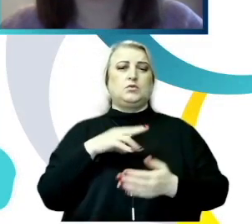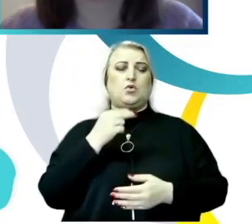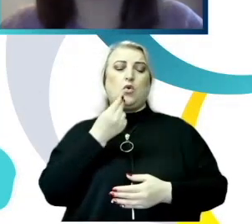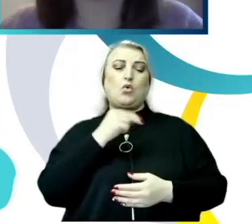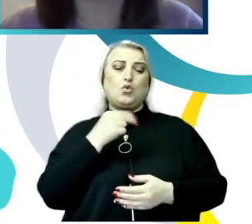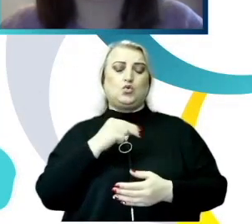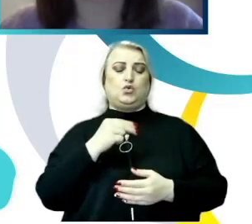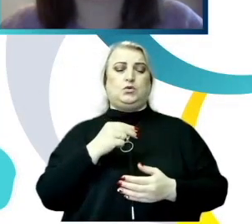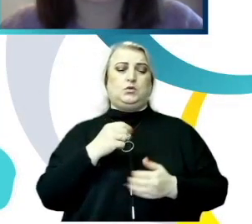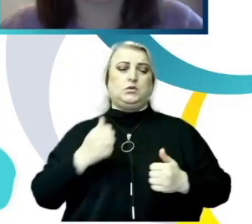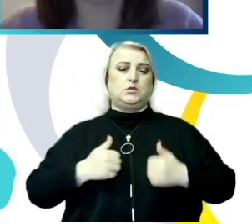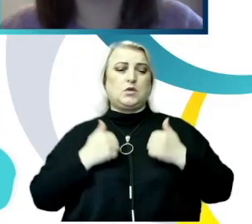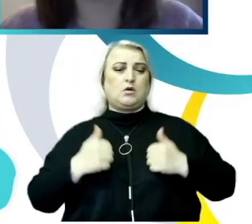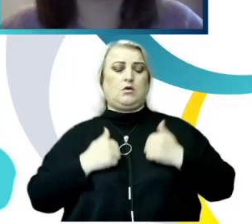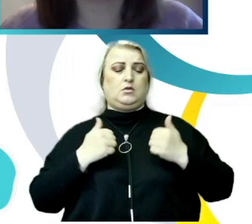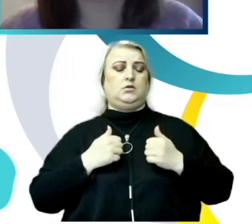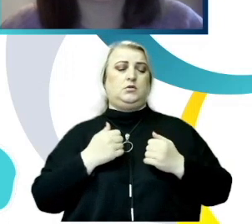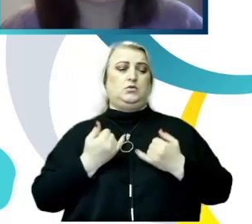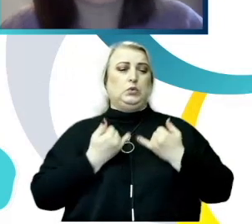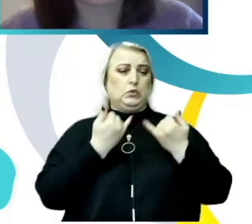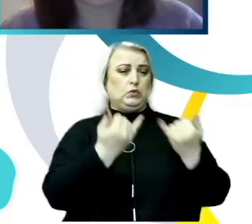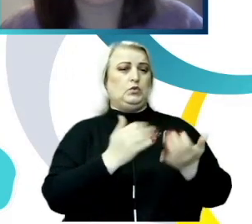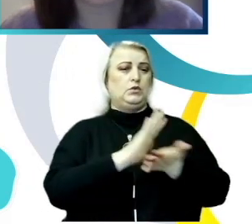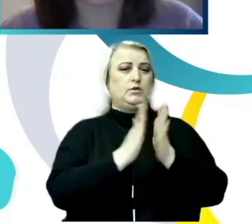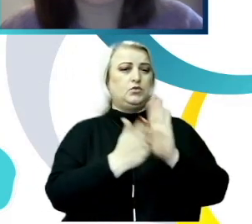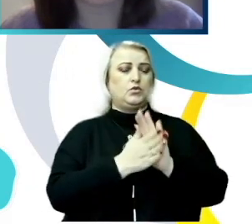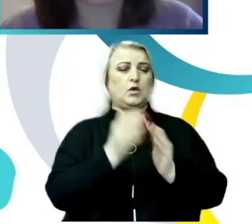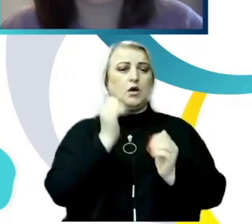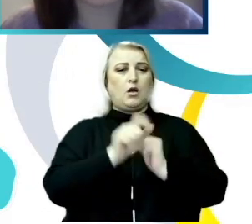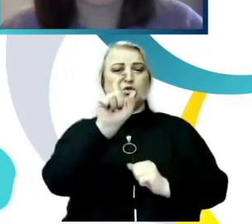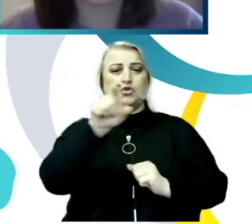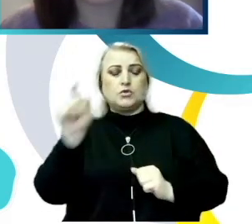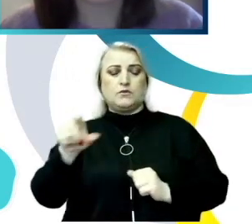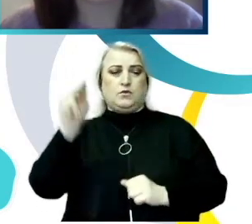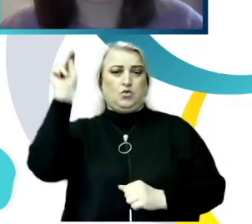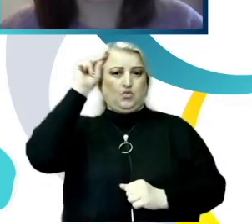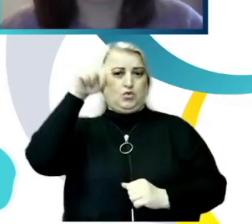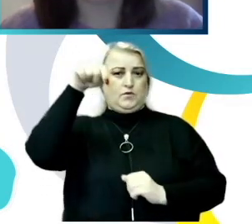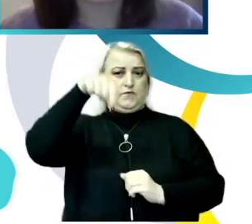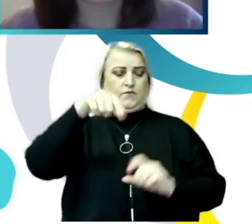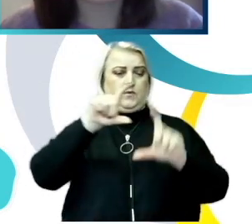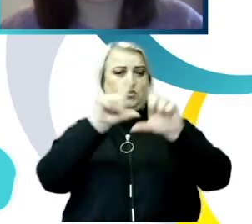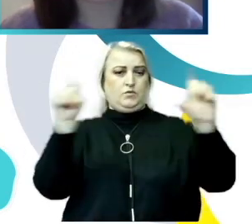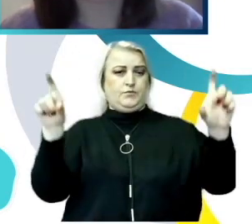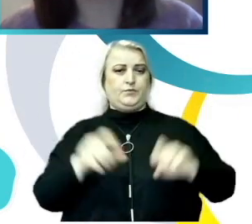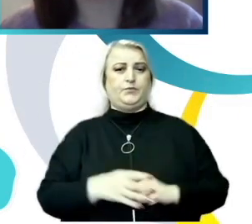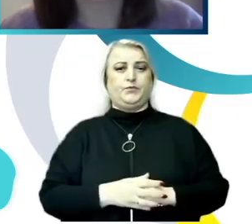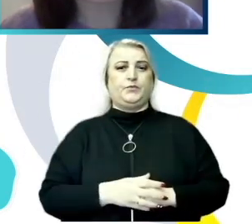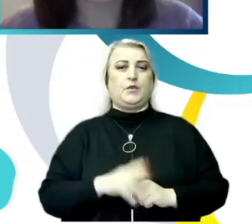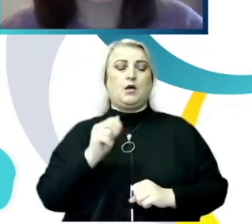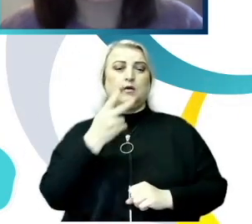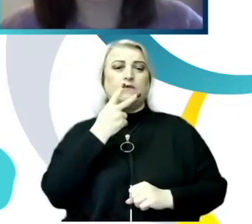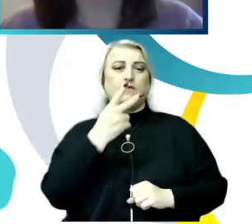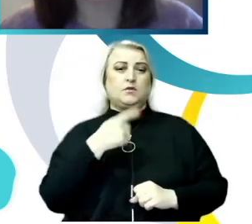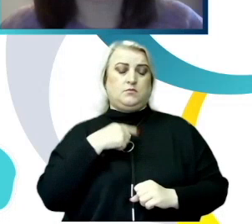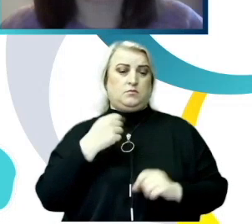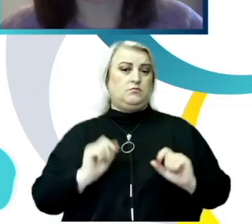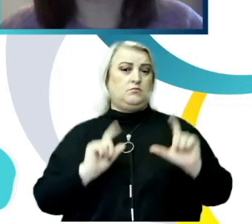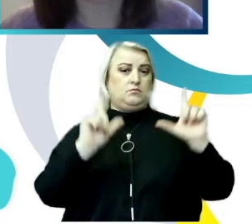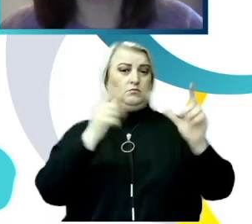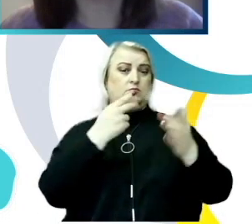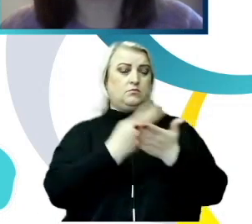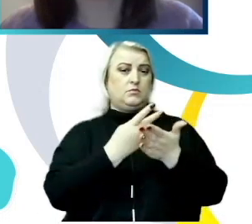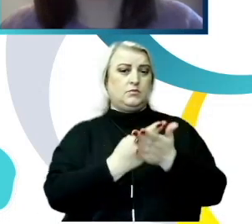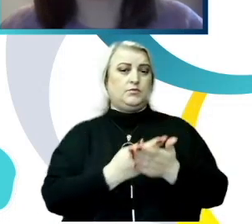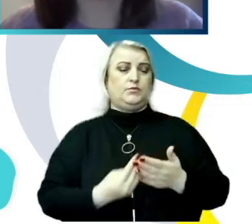situația de fiecare persoane implicate în procesul educațional. Așa cum vedeți chiar în slide-ul care este prezentat